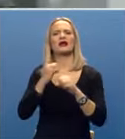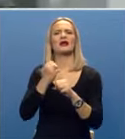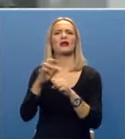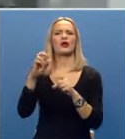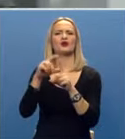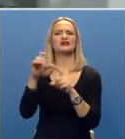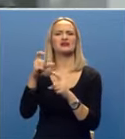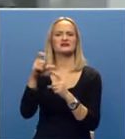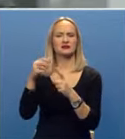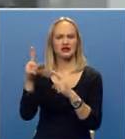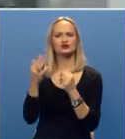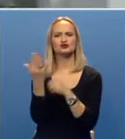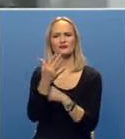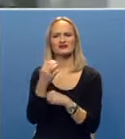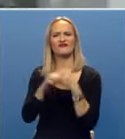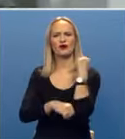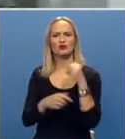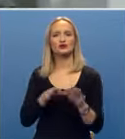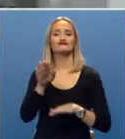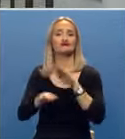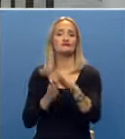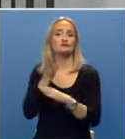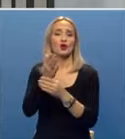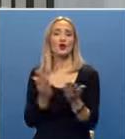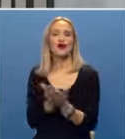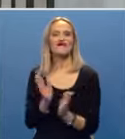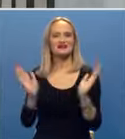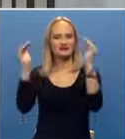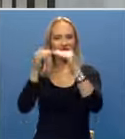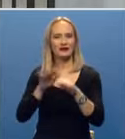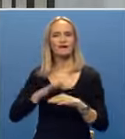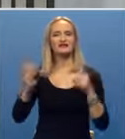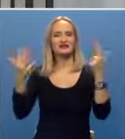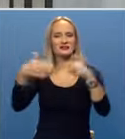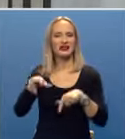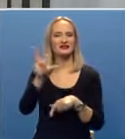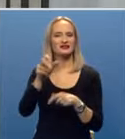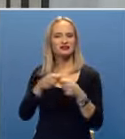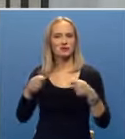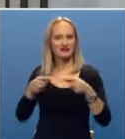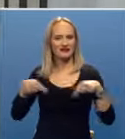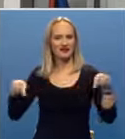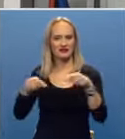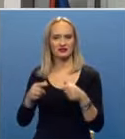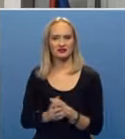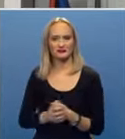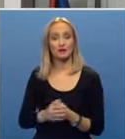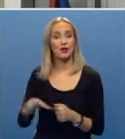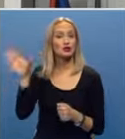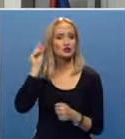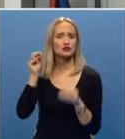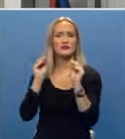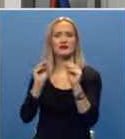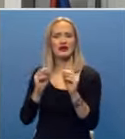geodeckog i šumarskog fakulteta zakoračili su u novu zgradu površine 7300 metara kvadratnih. Slušati